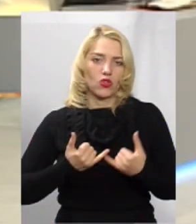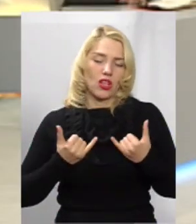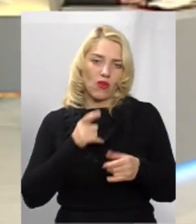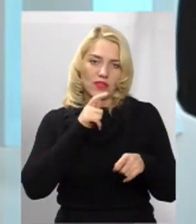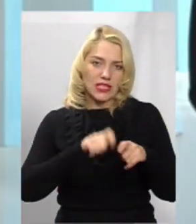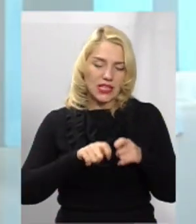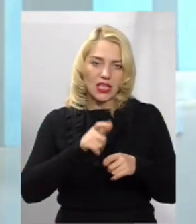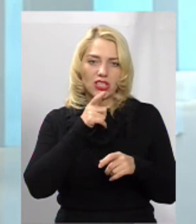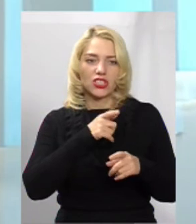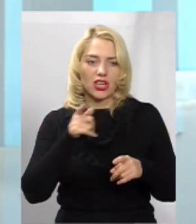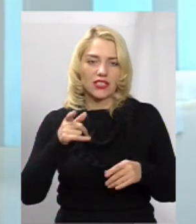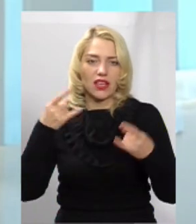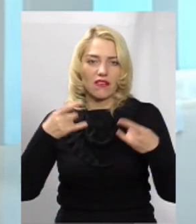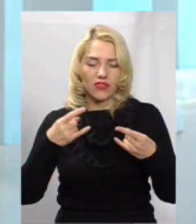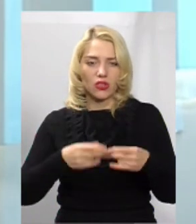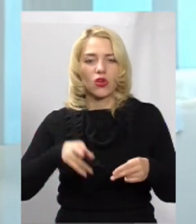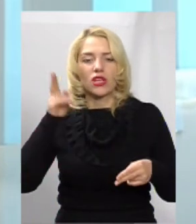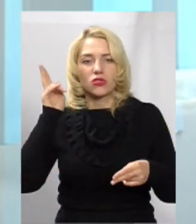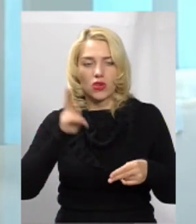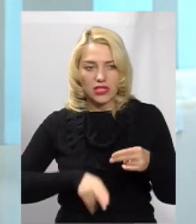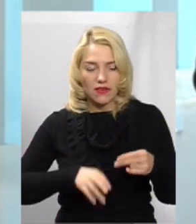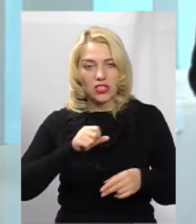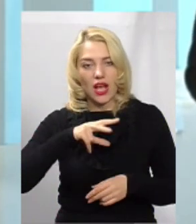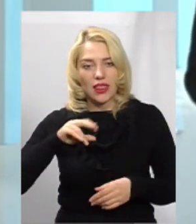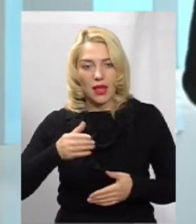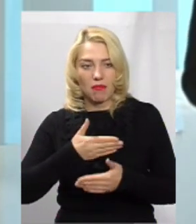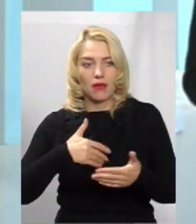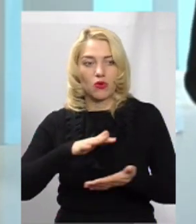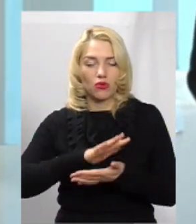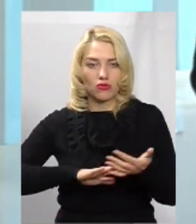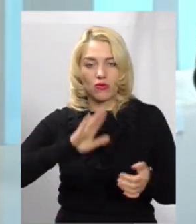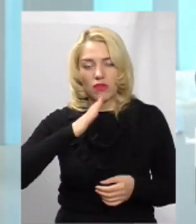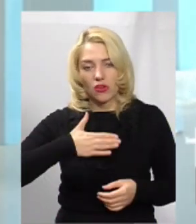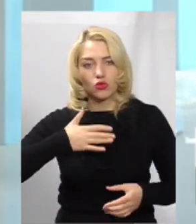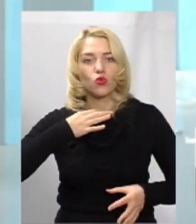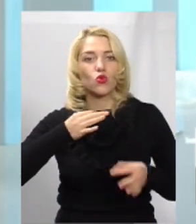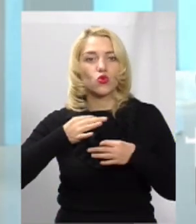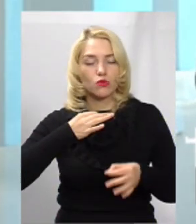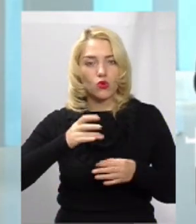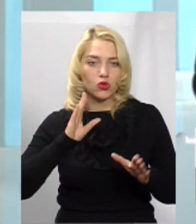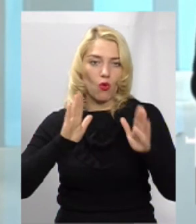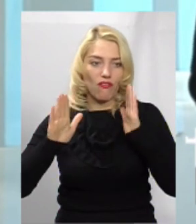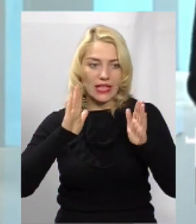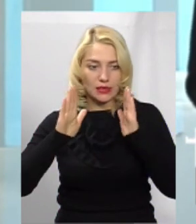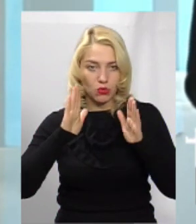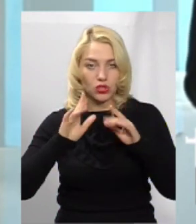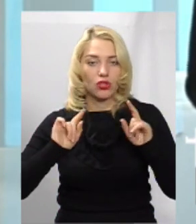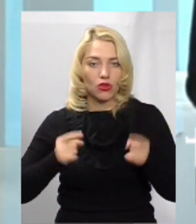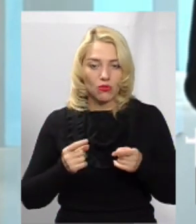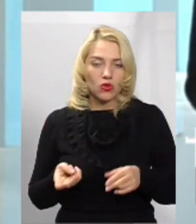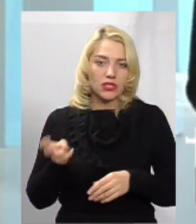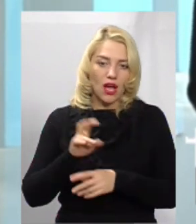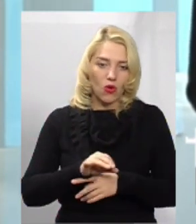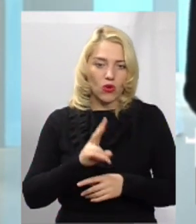жаль, час ефіру нашого підходить до завершення, але ми продовжуємо нашу розмову у Фейсбуці, тому